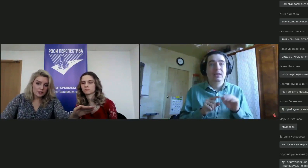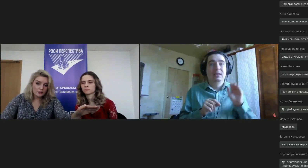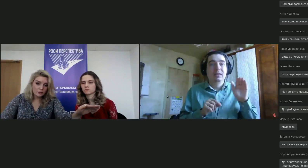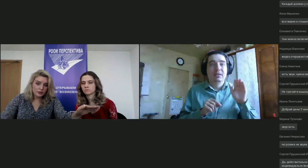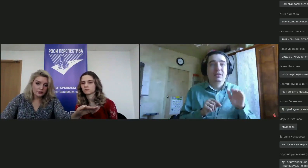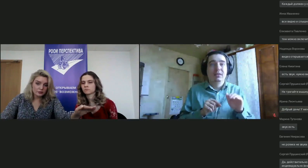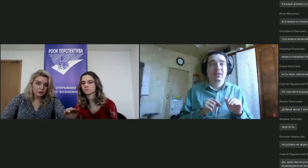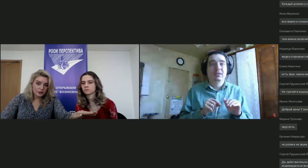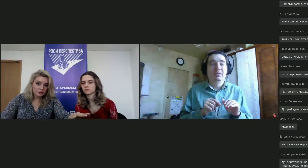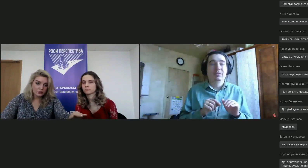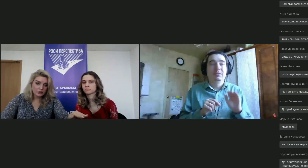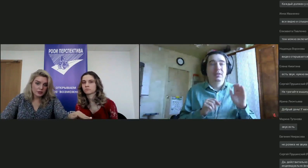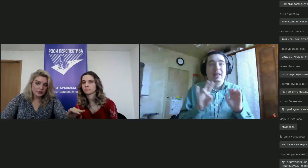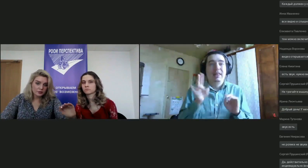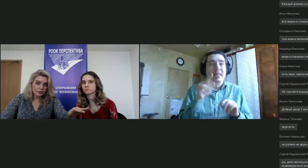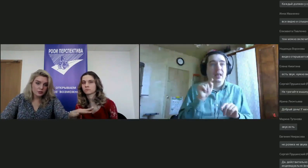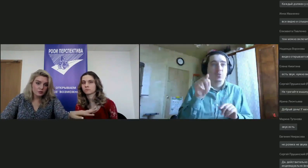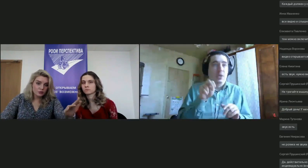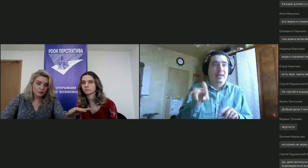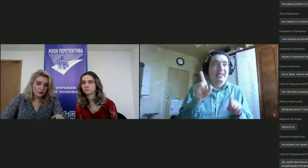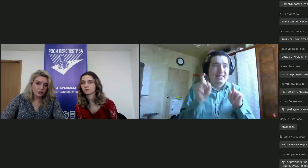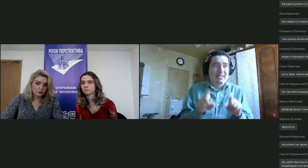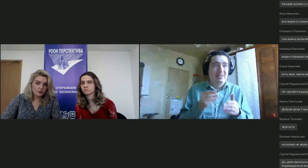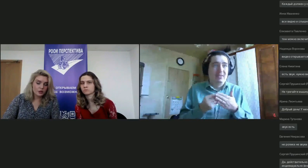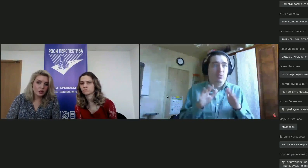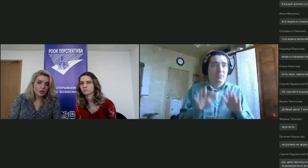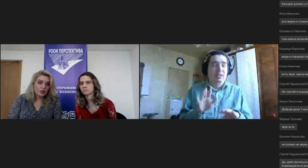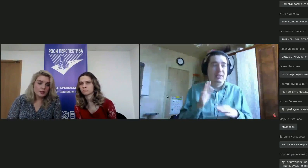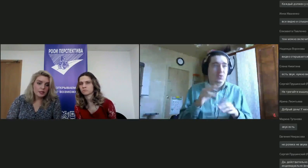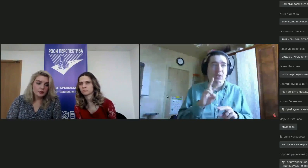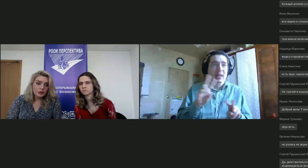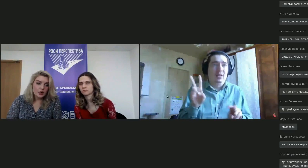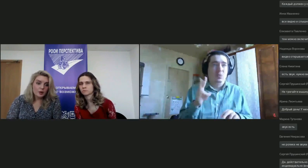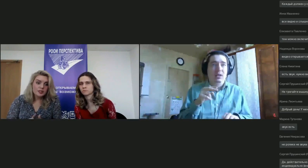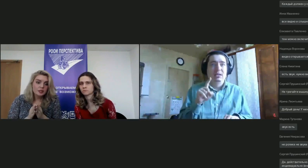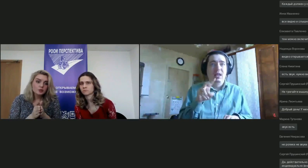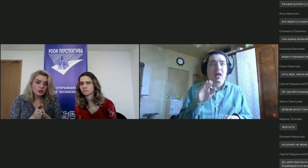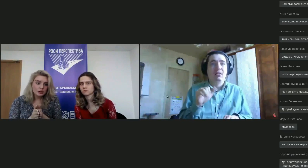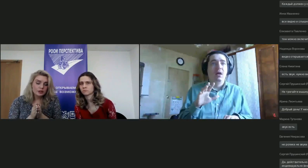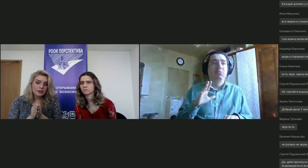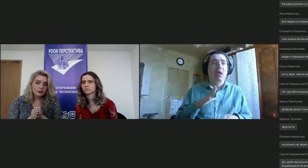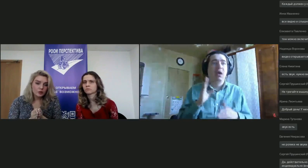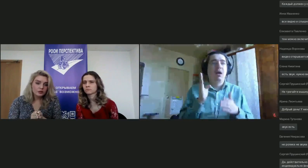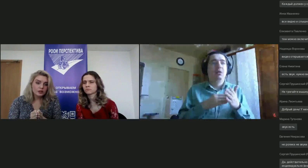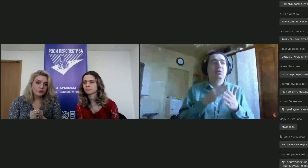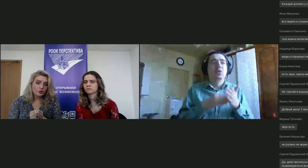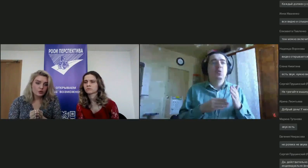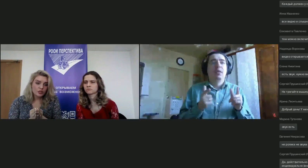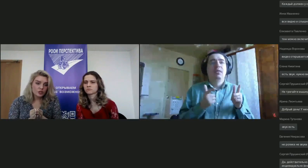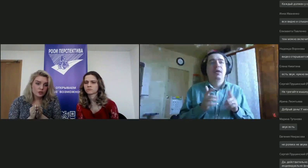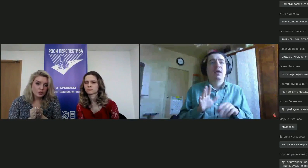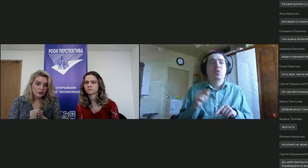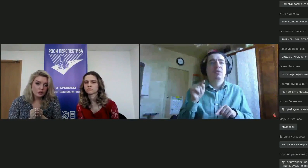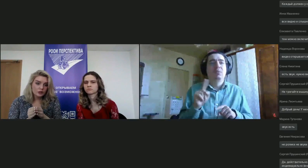Ты, пожалуйста, иди на свою половину, не надо туда ходить, там люди кушают, ты им мешать будешь. И Злата была абсолютно не готова к